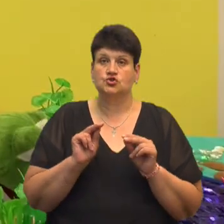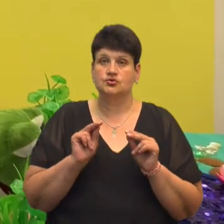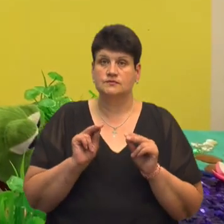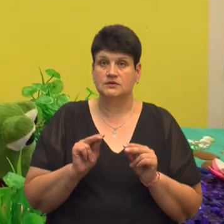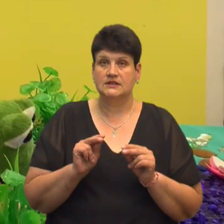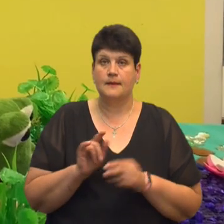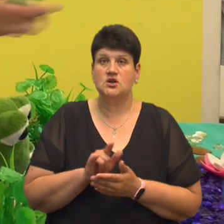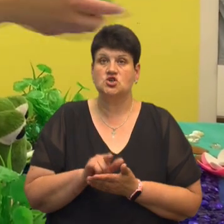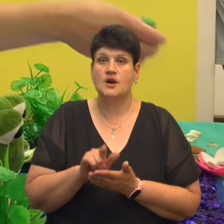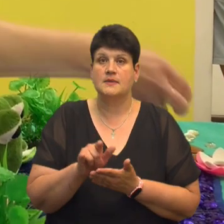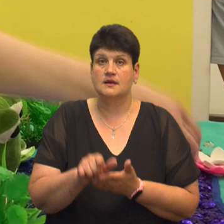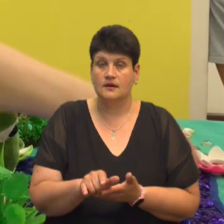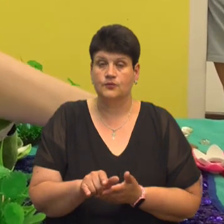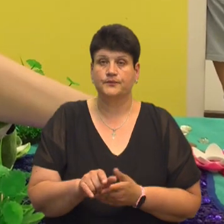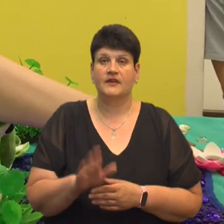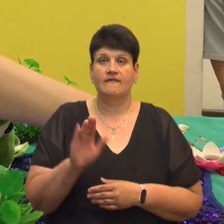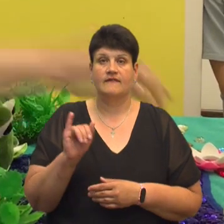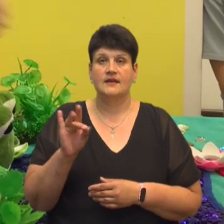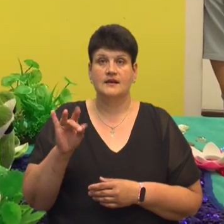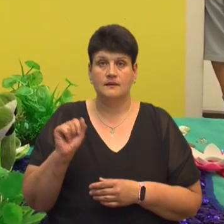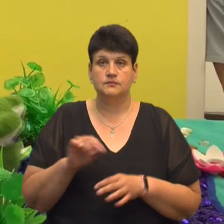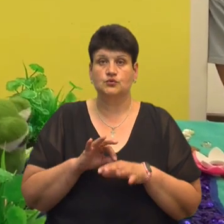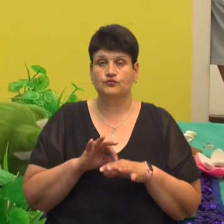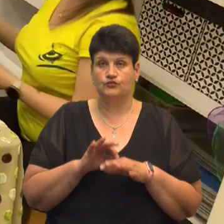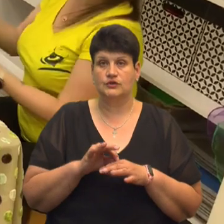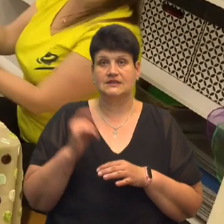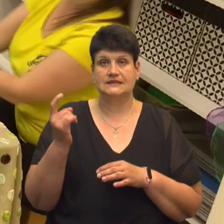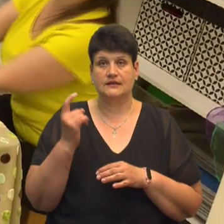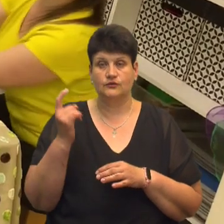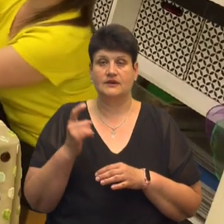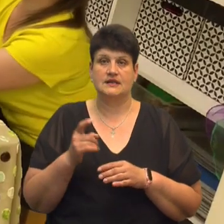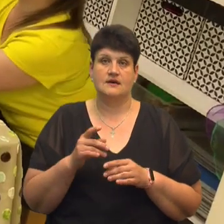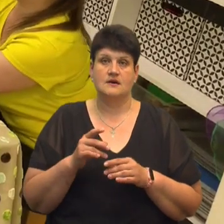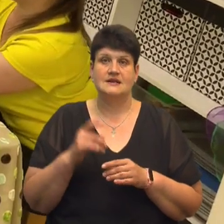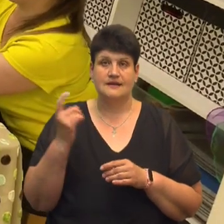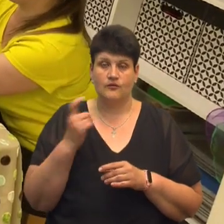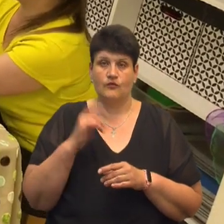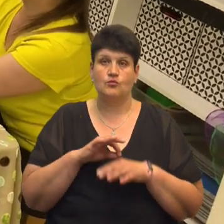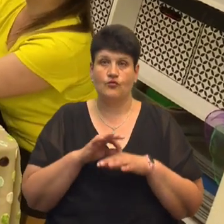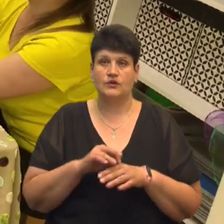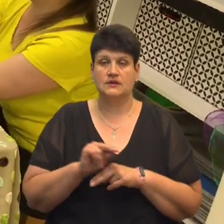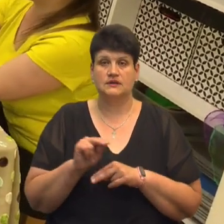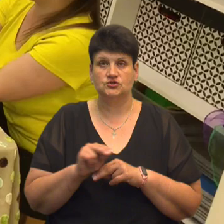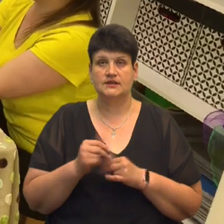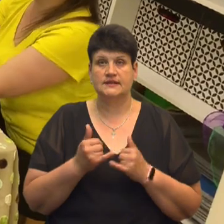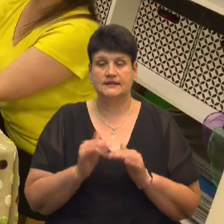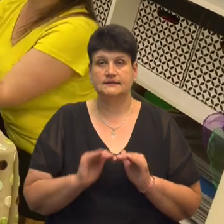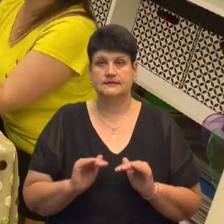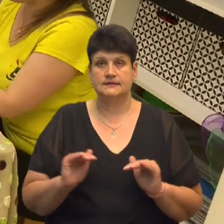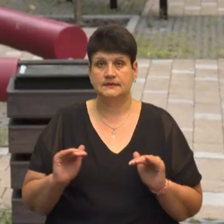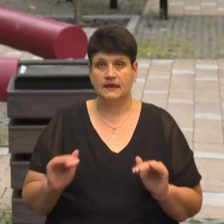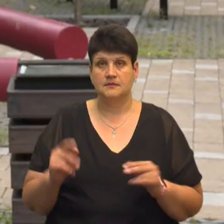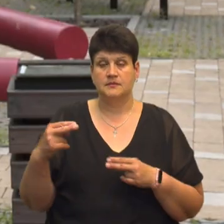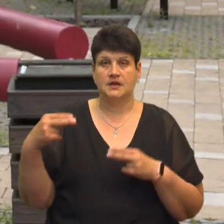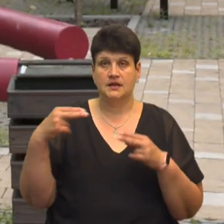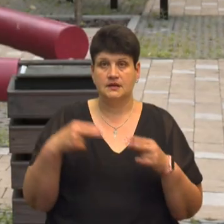Віра Бетюк з Харкова проводить розвивальні заняття для дошкільнят. Жінка з двома дітьми переїхала до Тернополя на початку повномасштабної